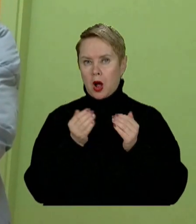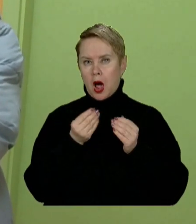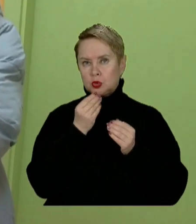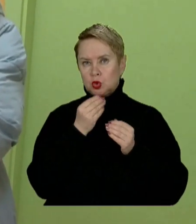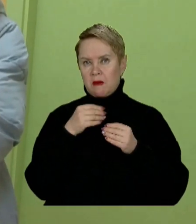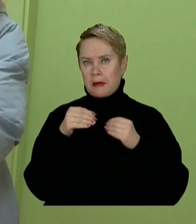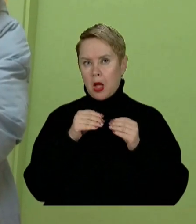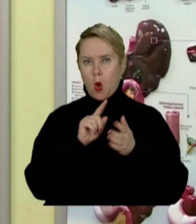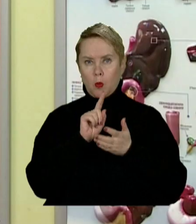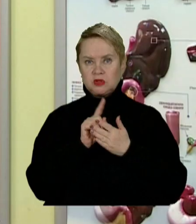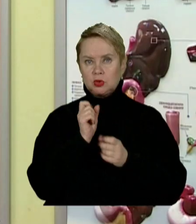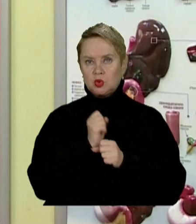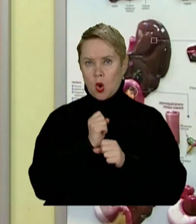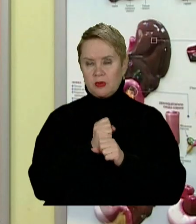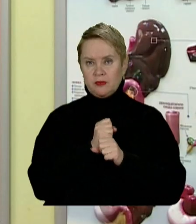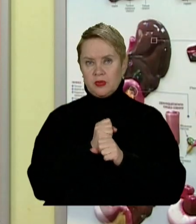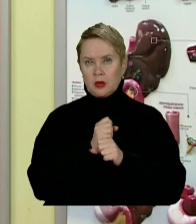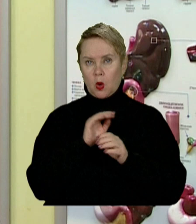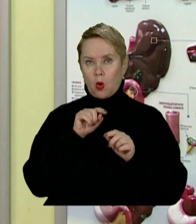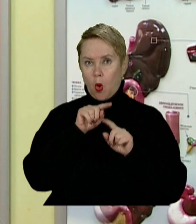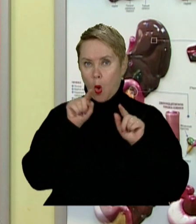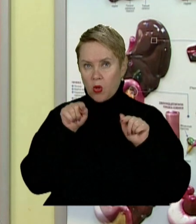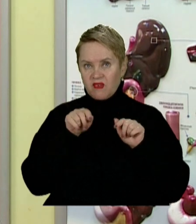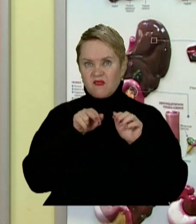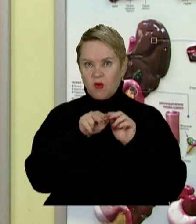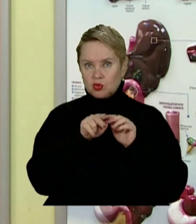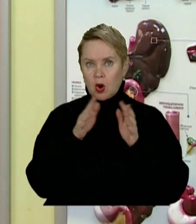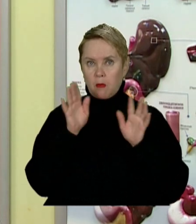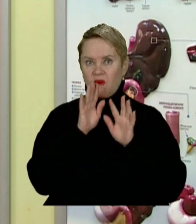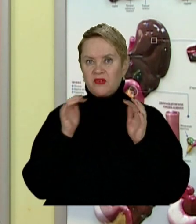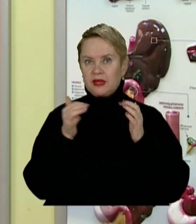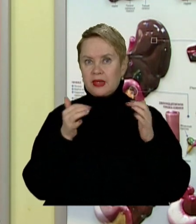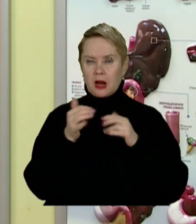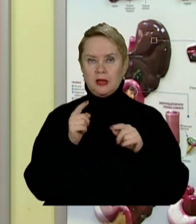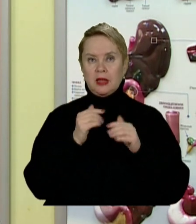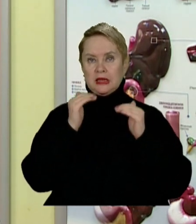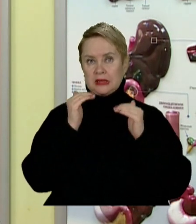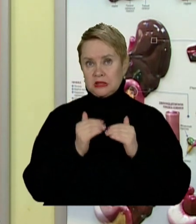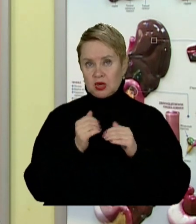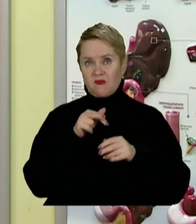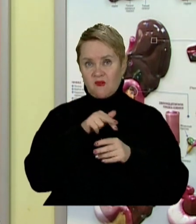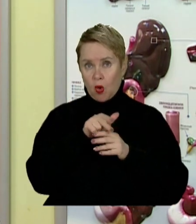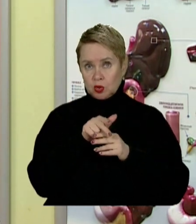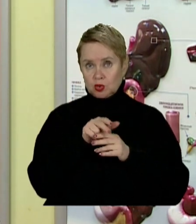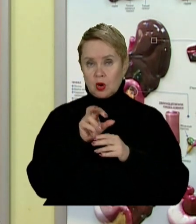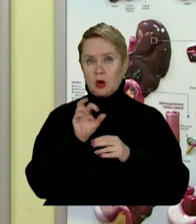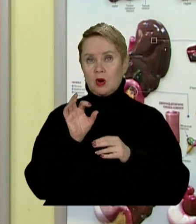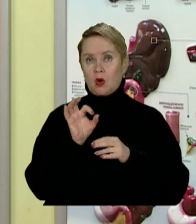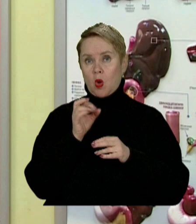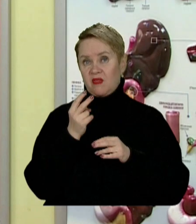плівкою, але обов'язково зробити отворі для входження повітря. Нижче робимо для входження О2,